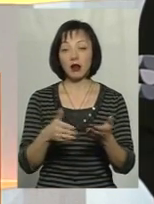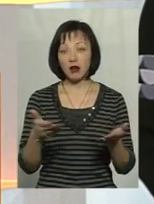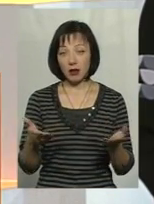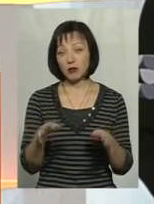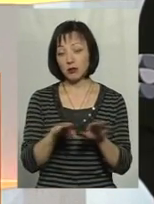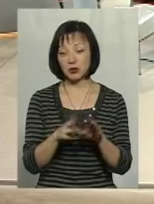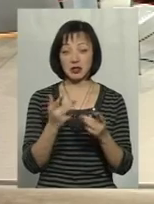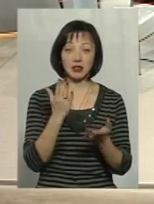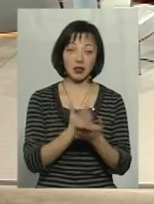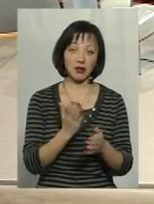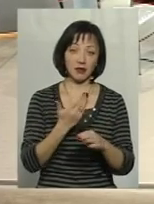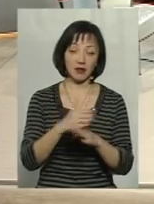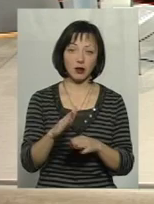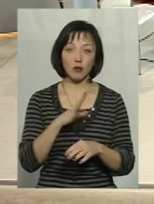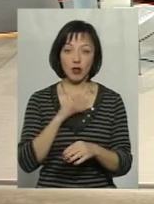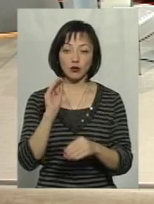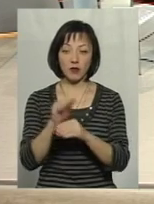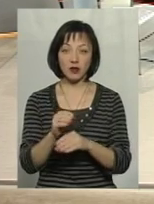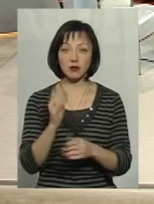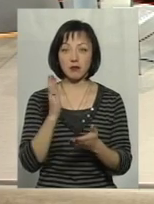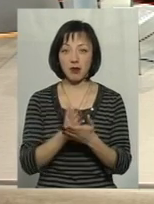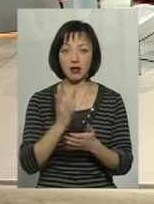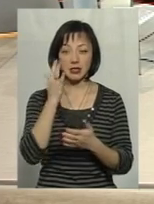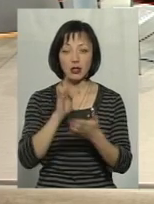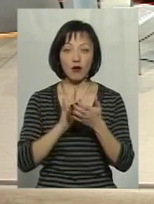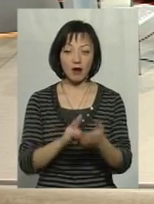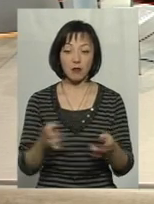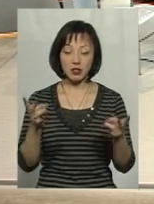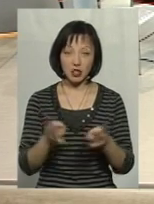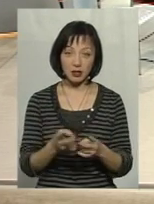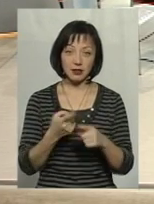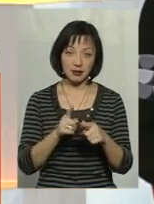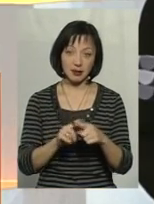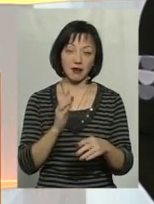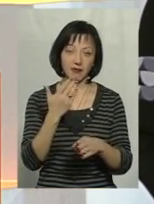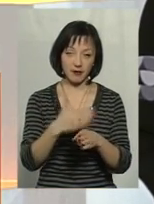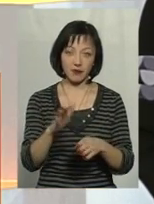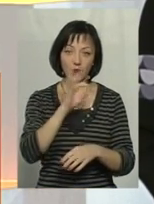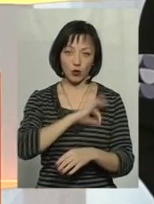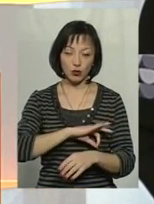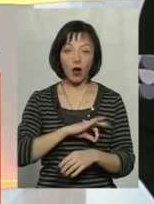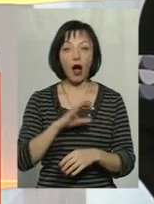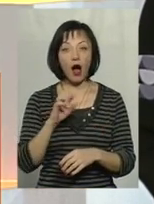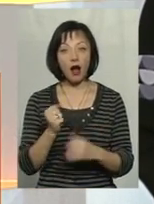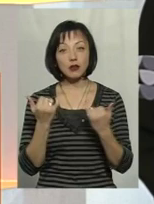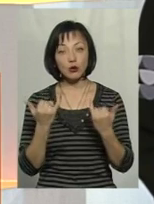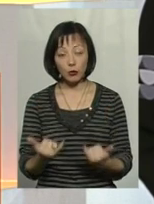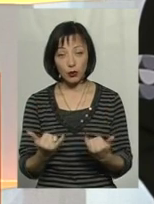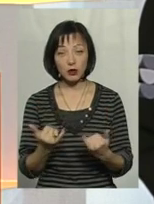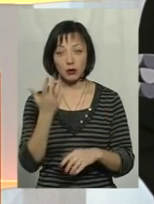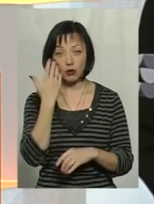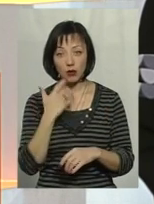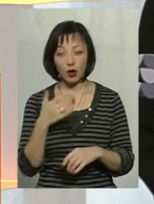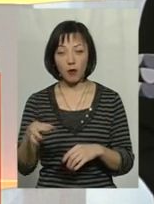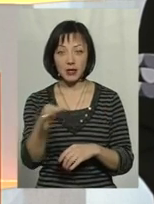інакше, то скільки є, скільки є. Була субвенція, що мала цільове призначення, і вона на це використовувалася. На сьогодні, коли